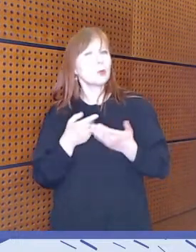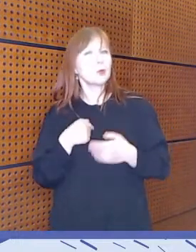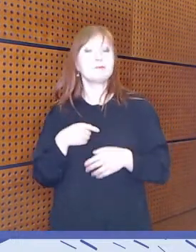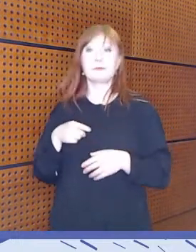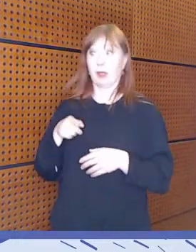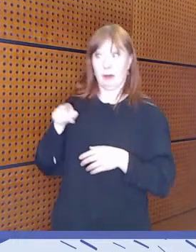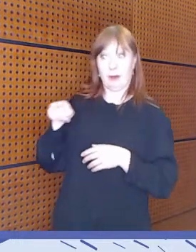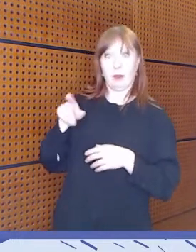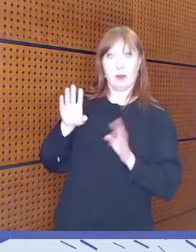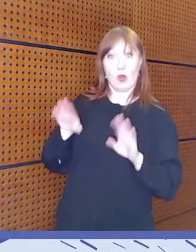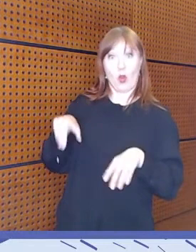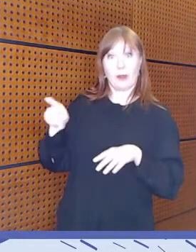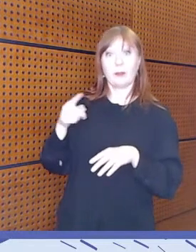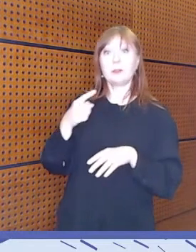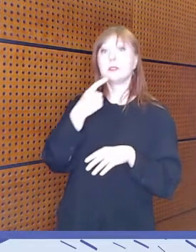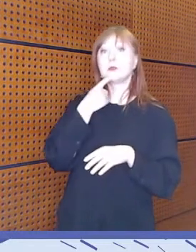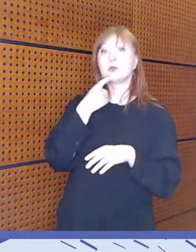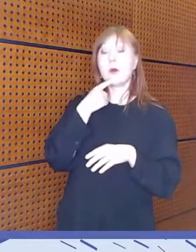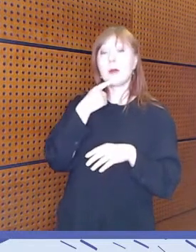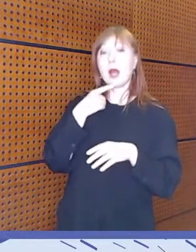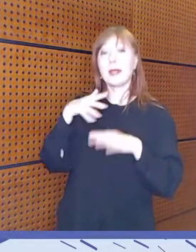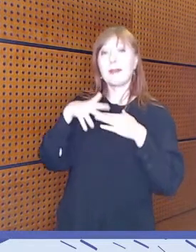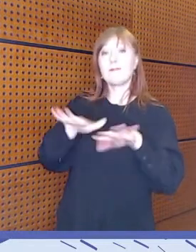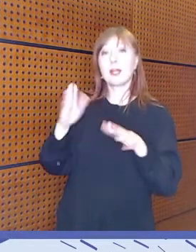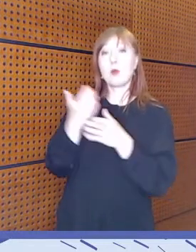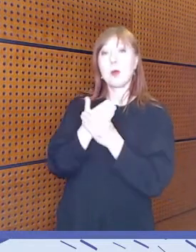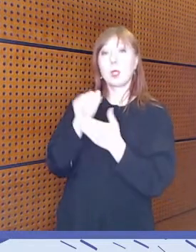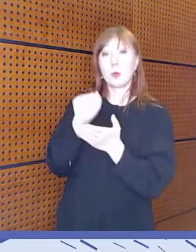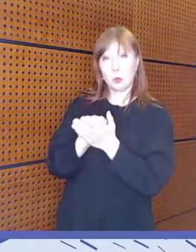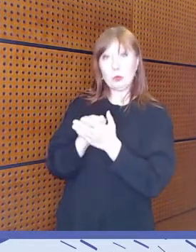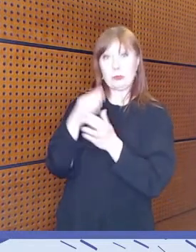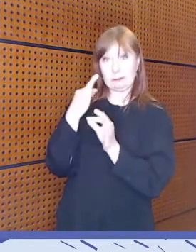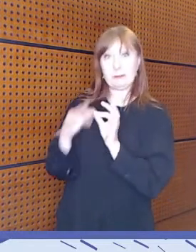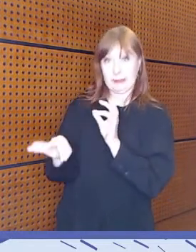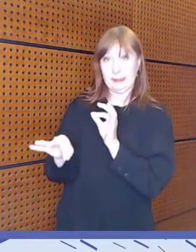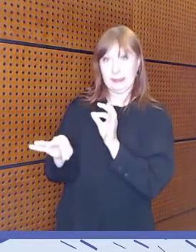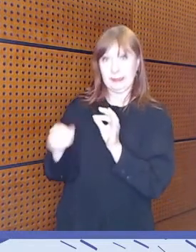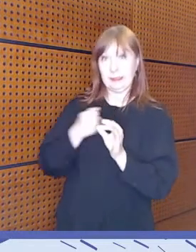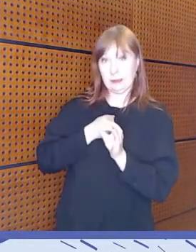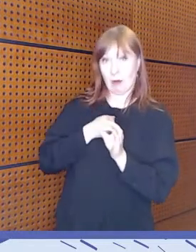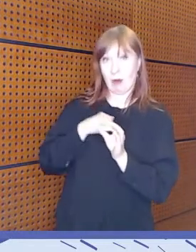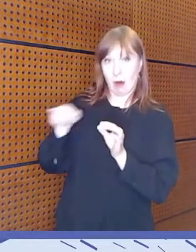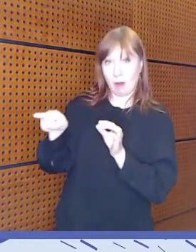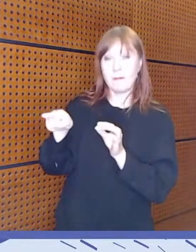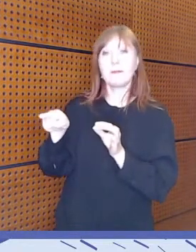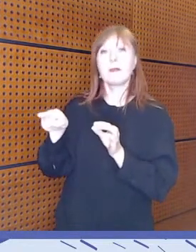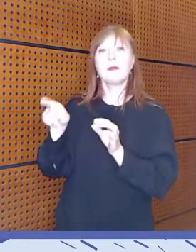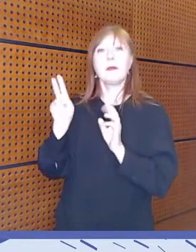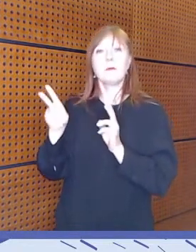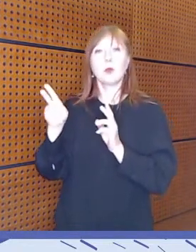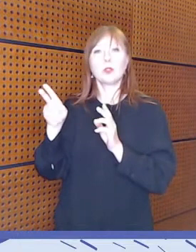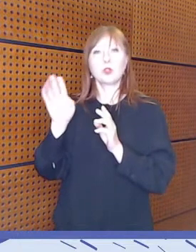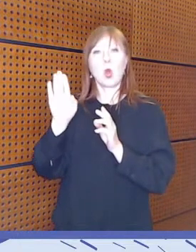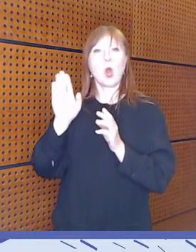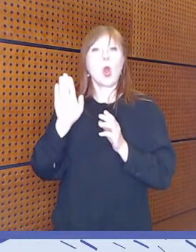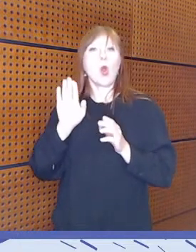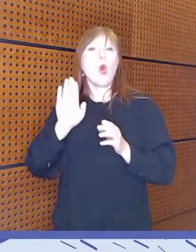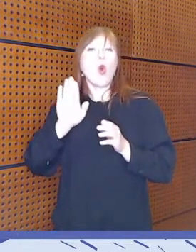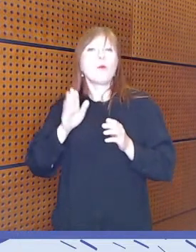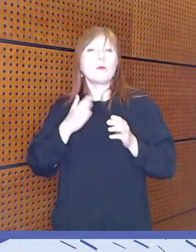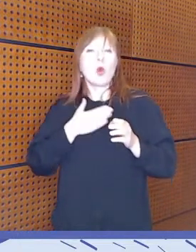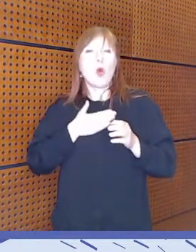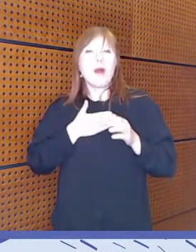Hän oli saanut hankittua suomalaiset verkkopankkitunnukset ja oli onnistunut kirjautumaan Omakantaan.